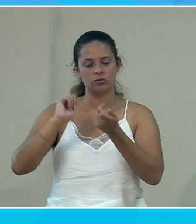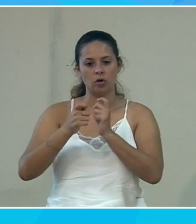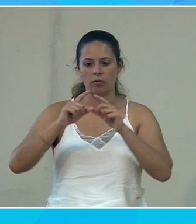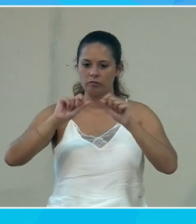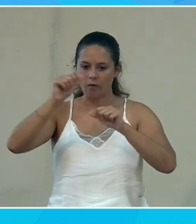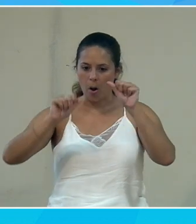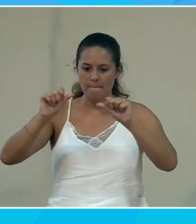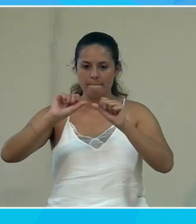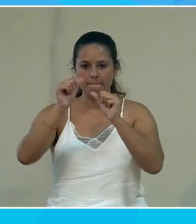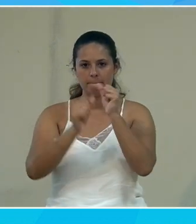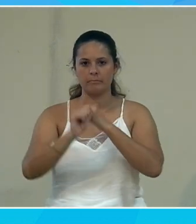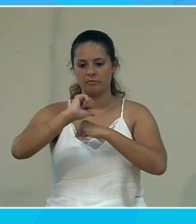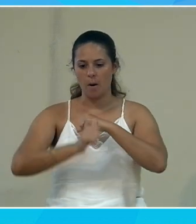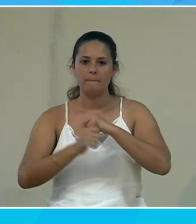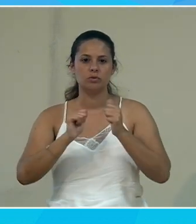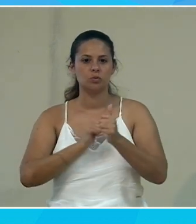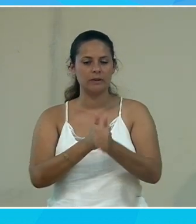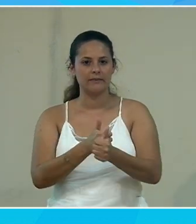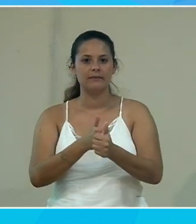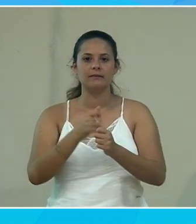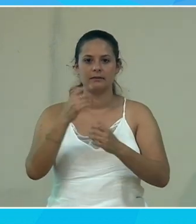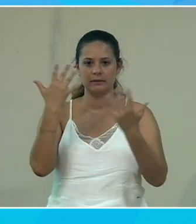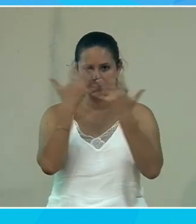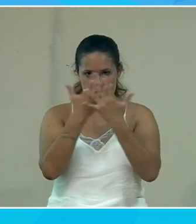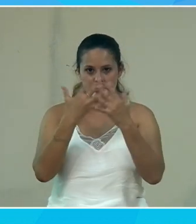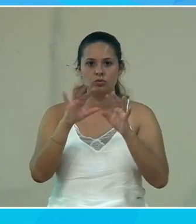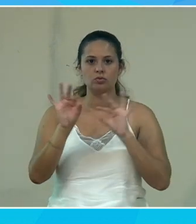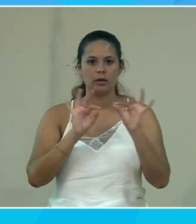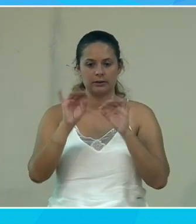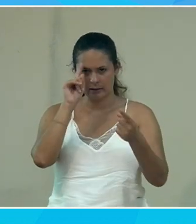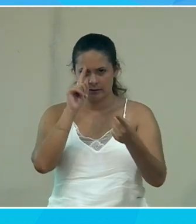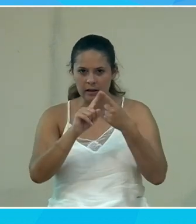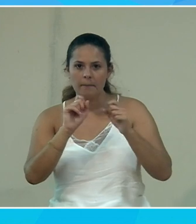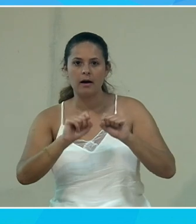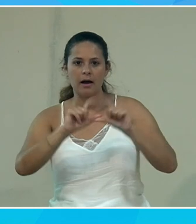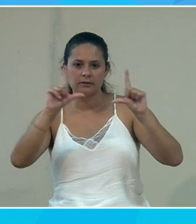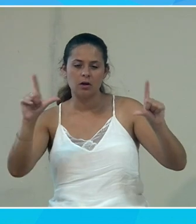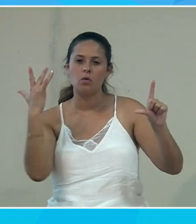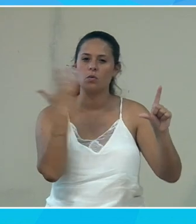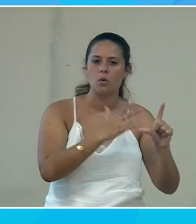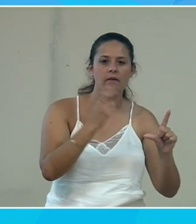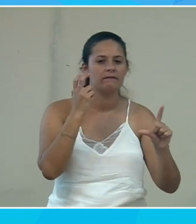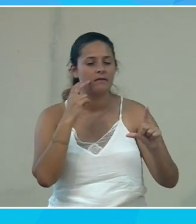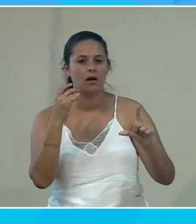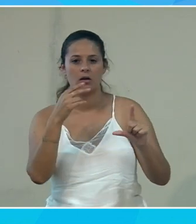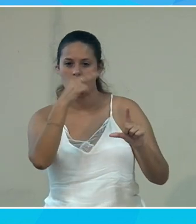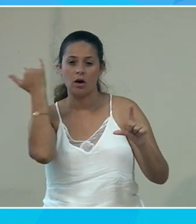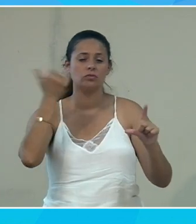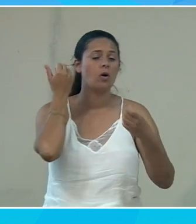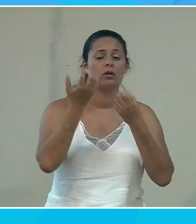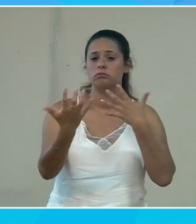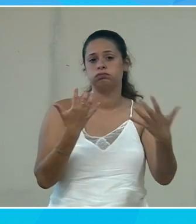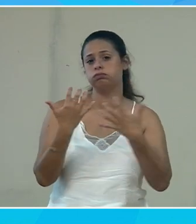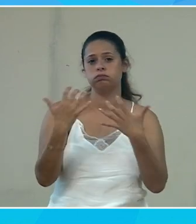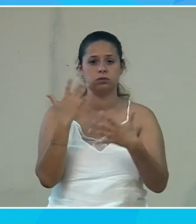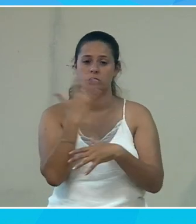correspond à des problématiques de dyslexie choisir un certain nombre de thèmes d'affichage donc des couleurs vert, noir, bleu, jaune ou plus de couleurs